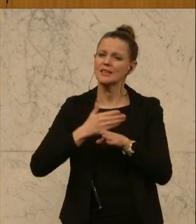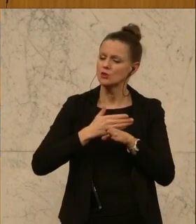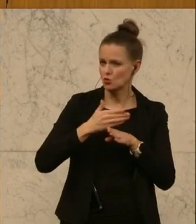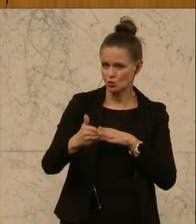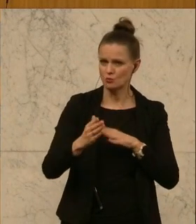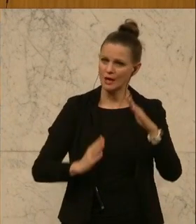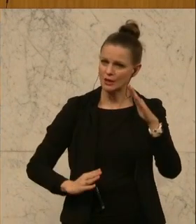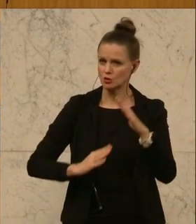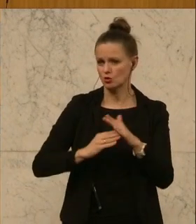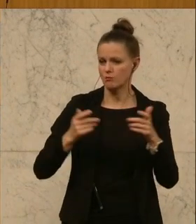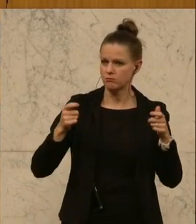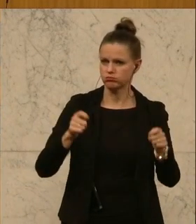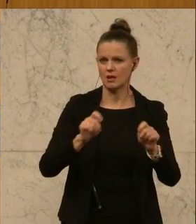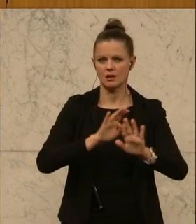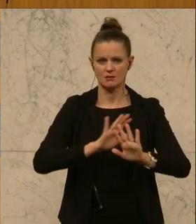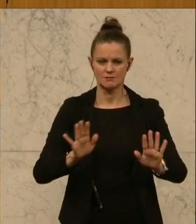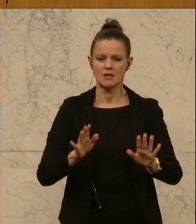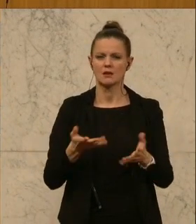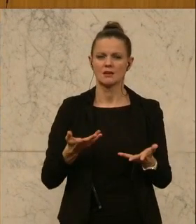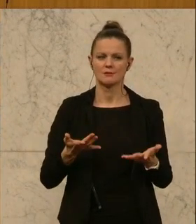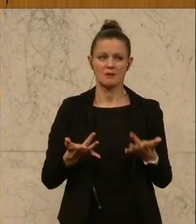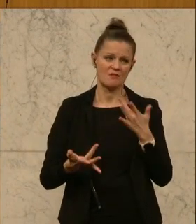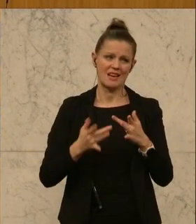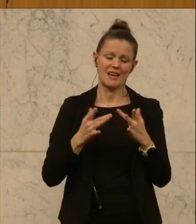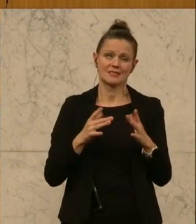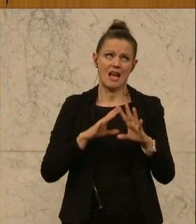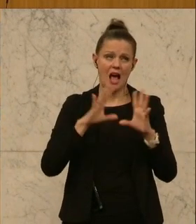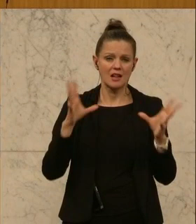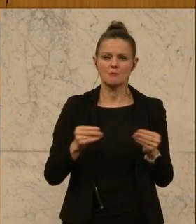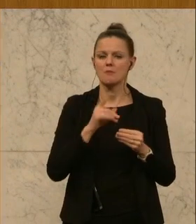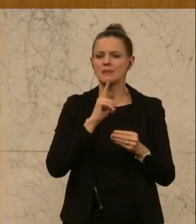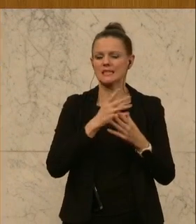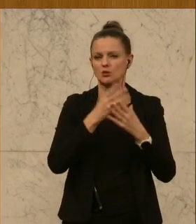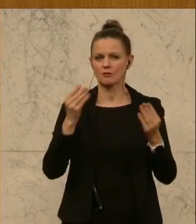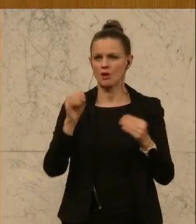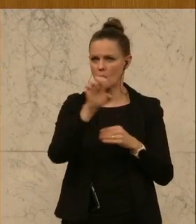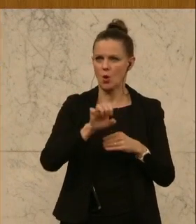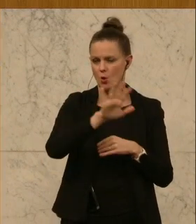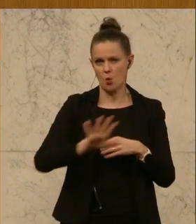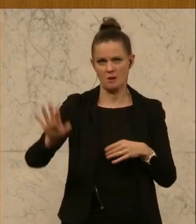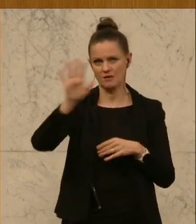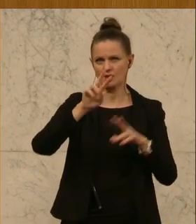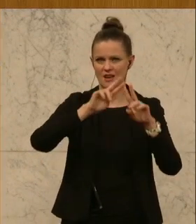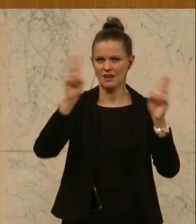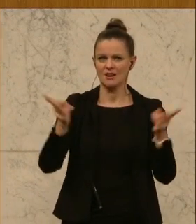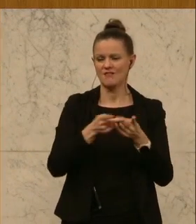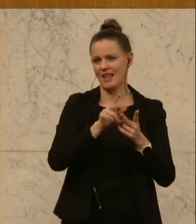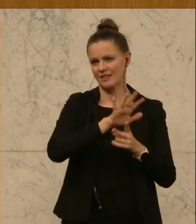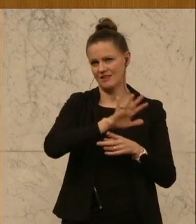Stoppen dieser Politik, oder vielleicht war sie auch generell etwas überzogen, aber europaweit und weltweit